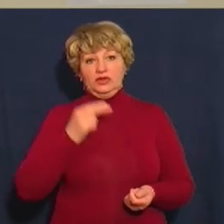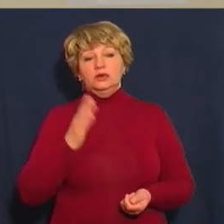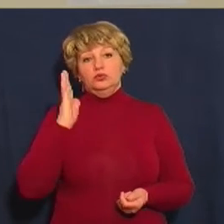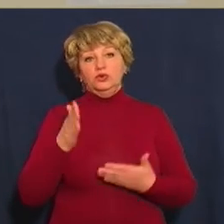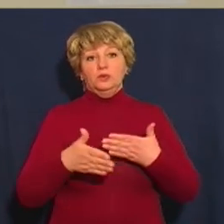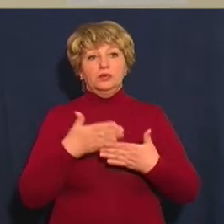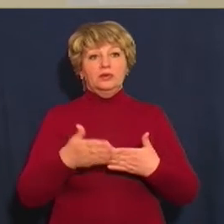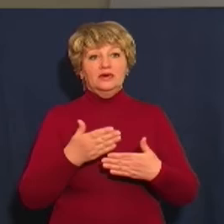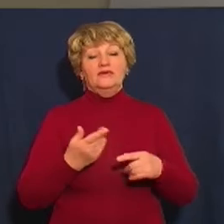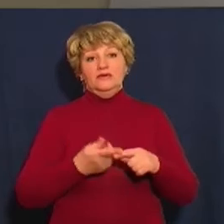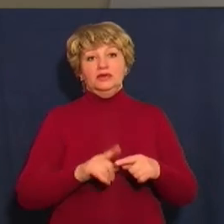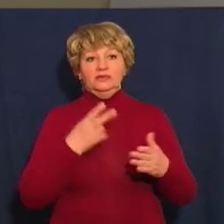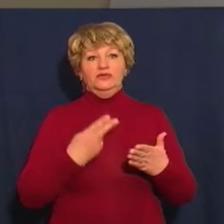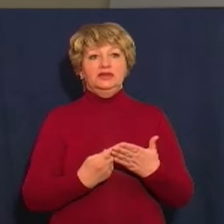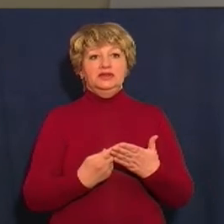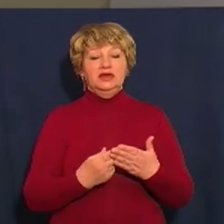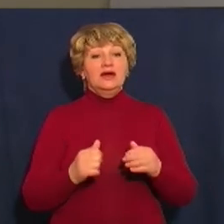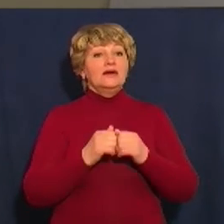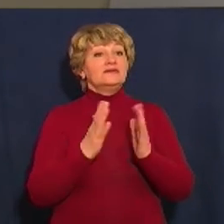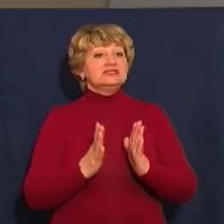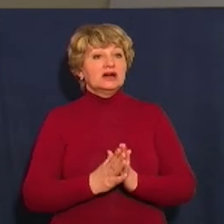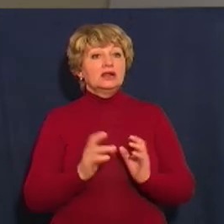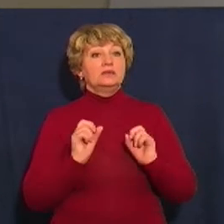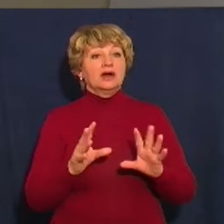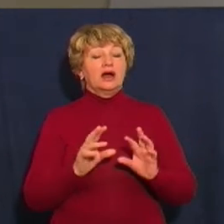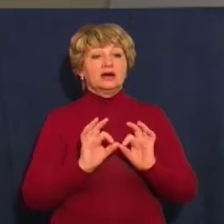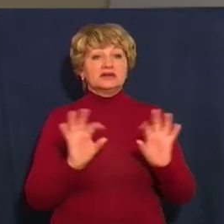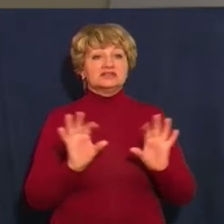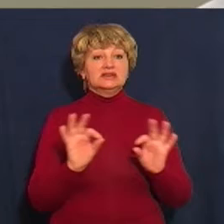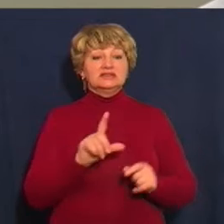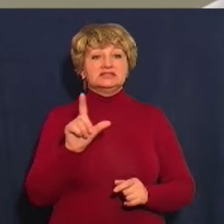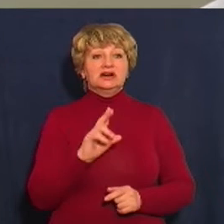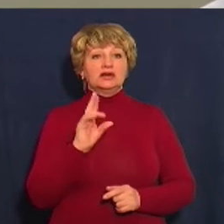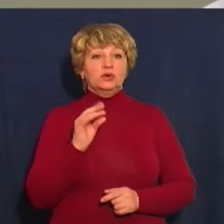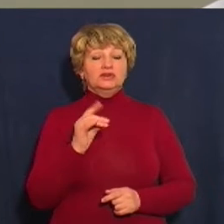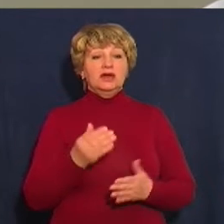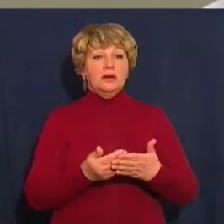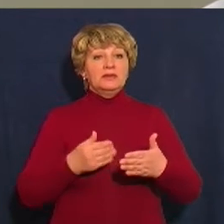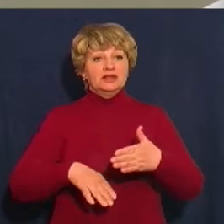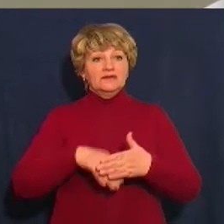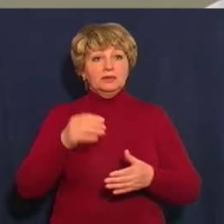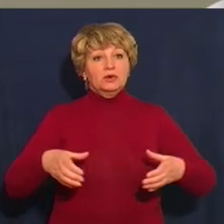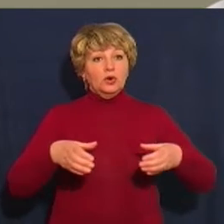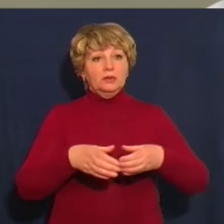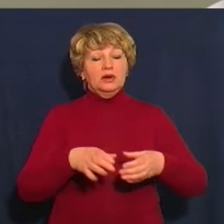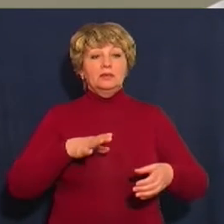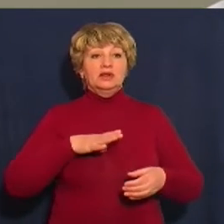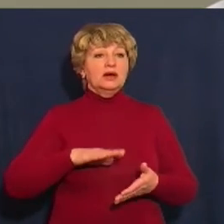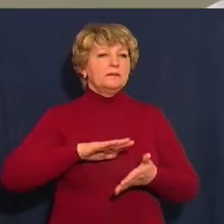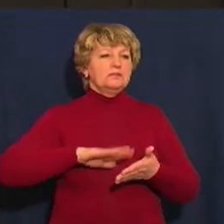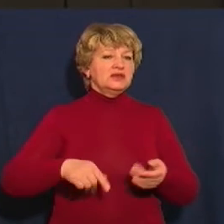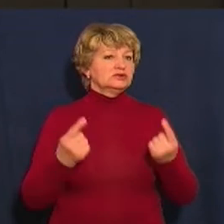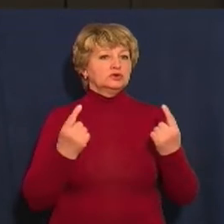покарано хоча б в такий спосіб. Загалом, як розповів Захар Колісніченко, передвиборча кампанія на Черкащині відбулася без значних